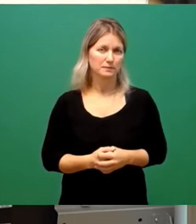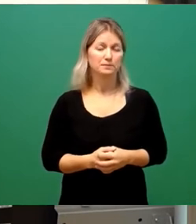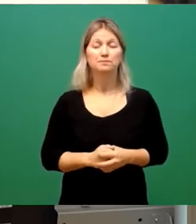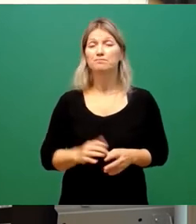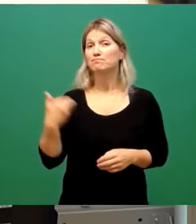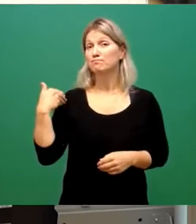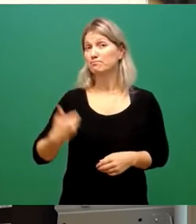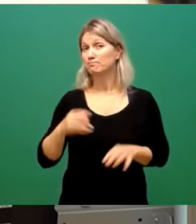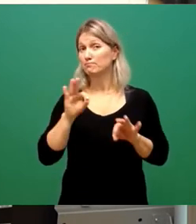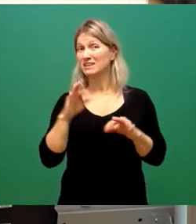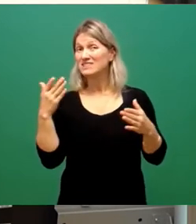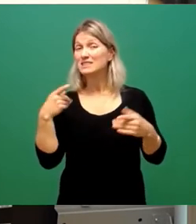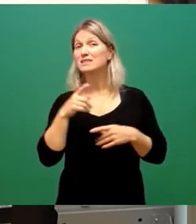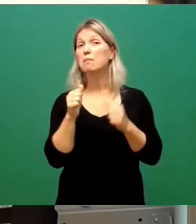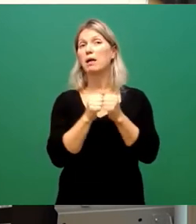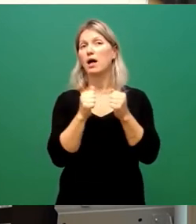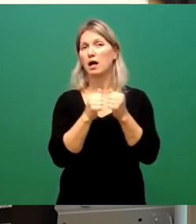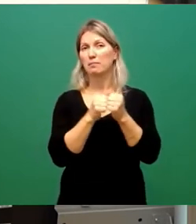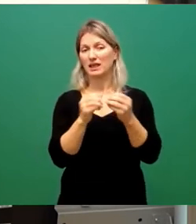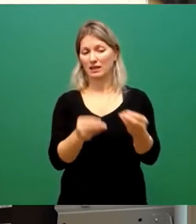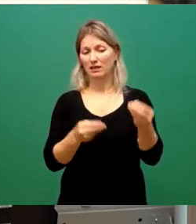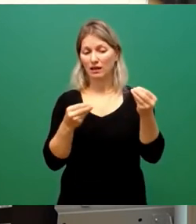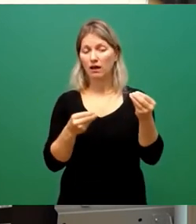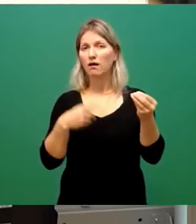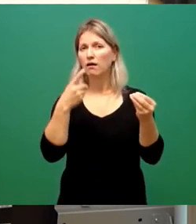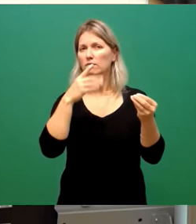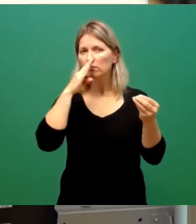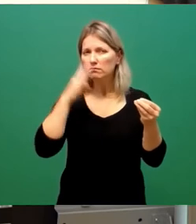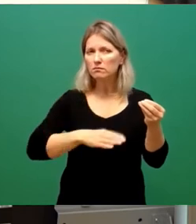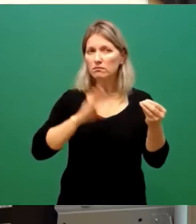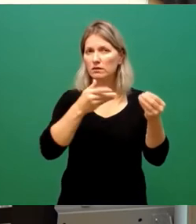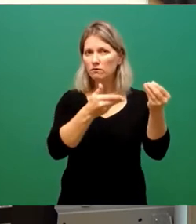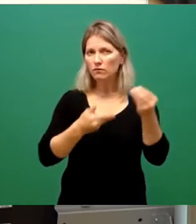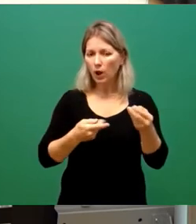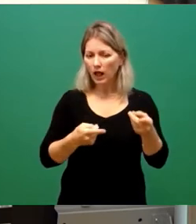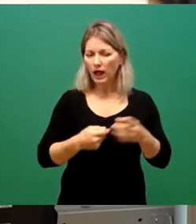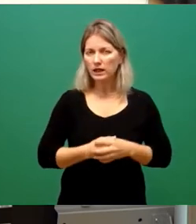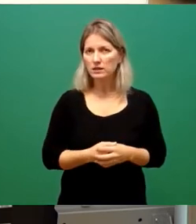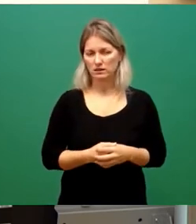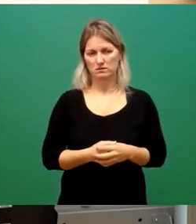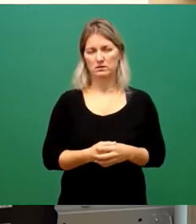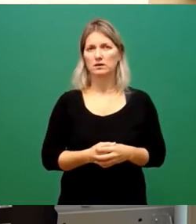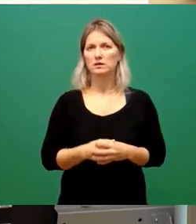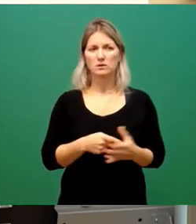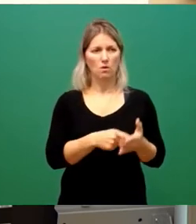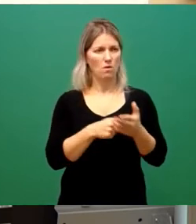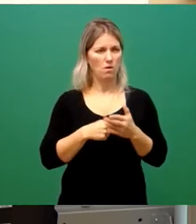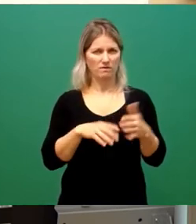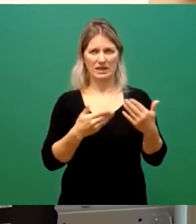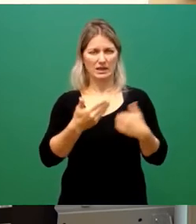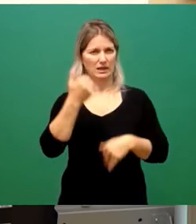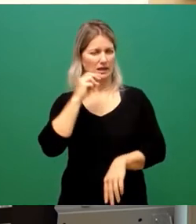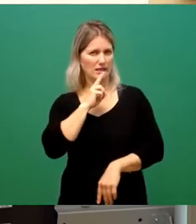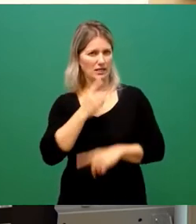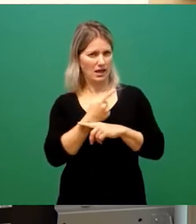dieses Papier, was der Oberbürgermeister sich erdreistet hat, diesen Stadtrat vorzulegen. Ein Bekenntnispapier, wie ich es seit DDR-Zeiten nicht mehr gesehen